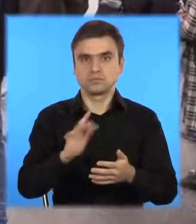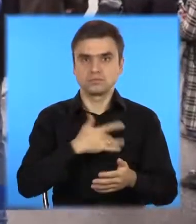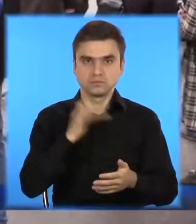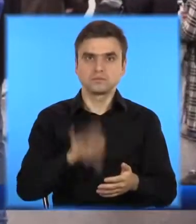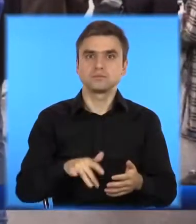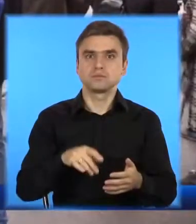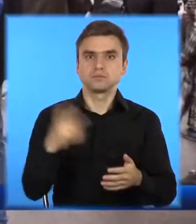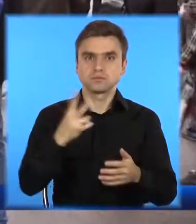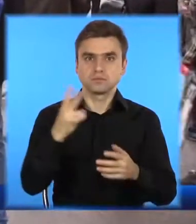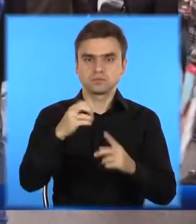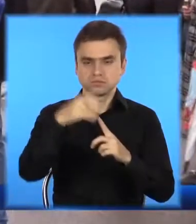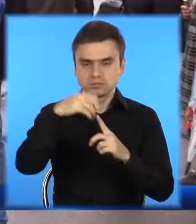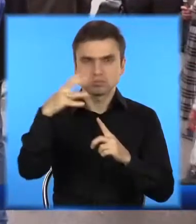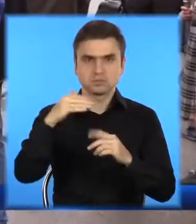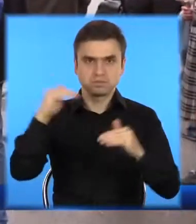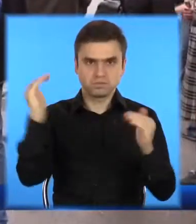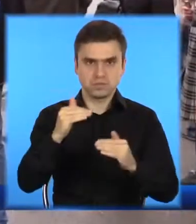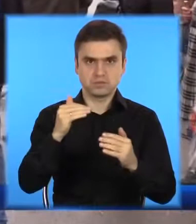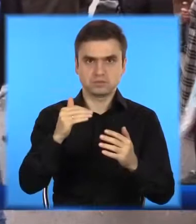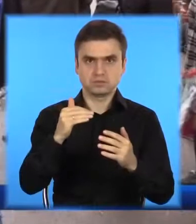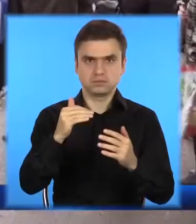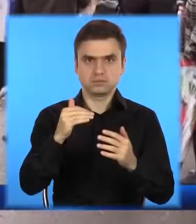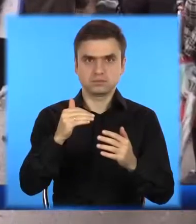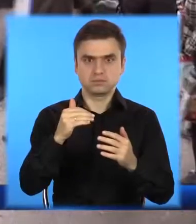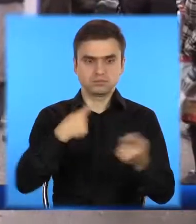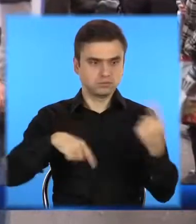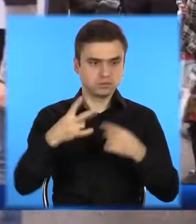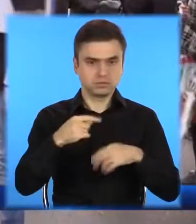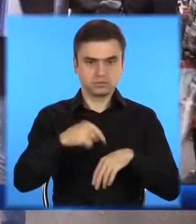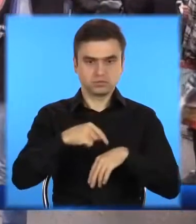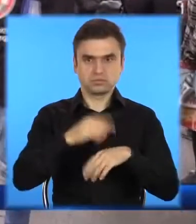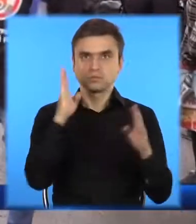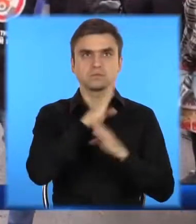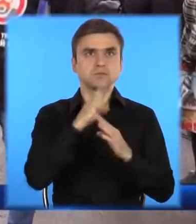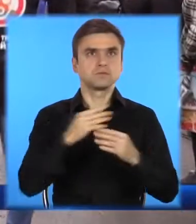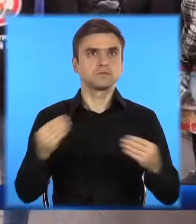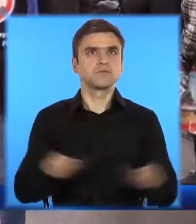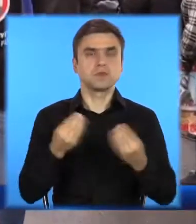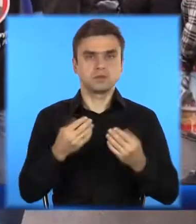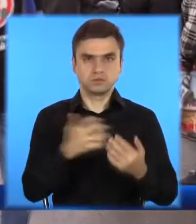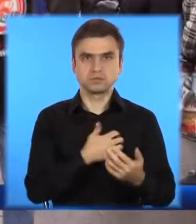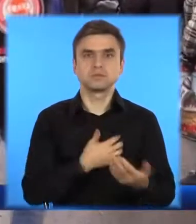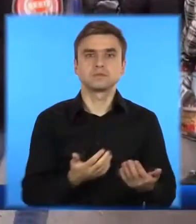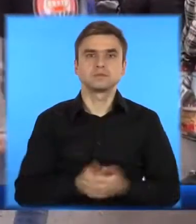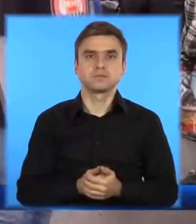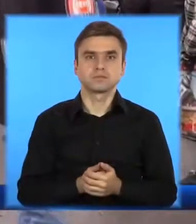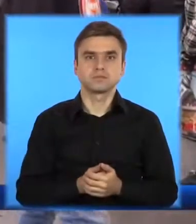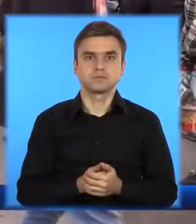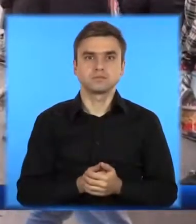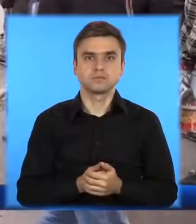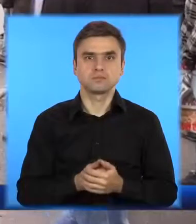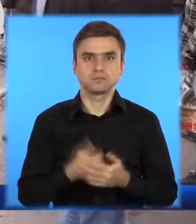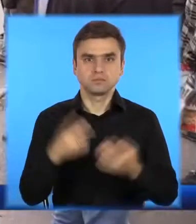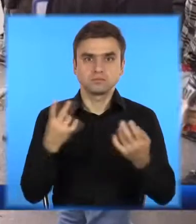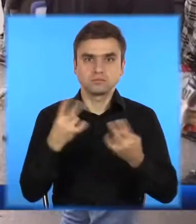реальне, конкретне, зрозумілое уміншення вибросів, яке ми з вами маємо почувствувати на себе. Це ті, скажімо так,